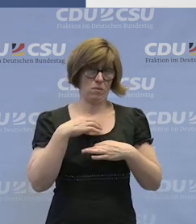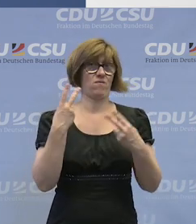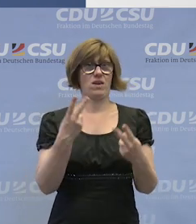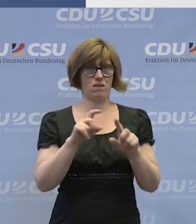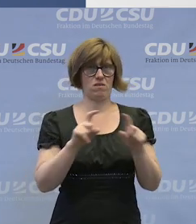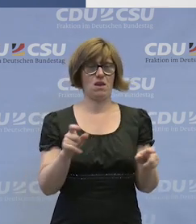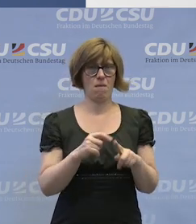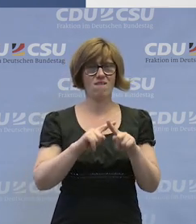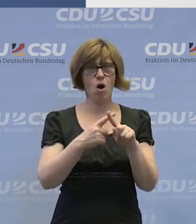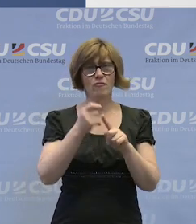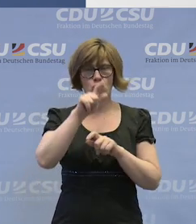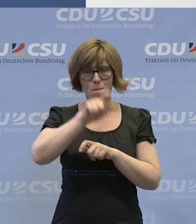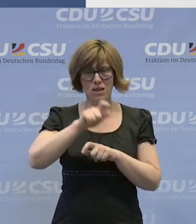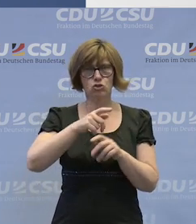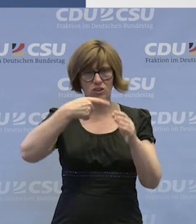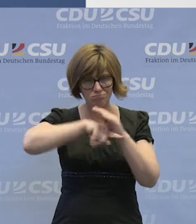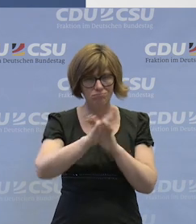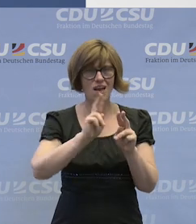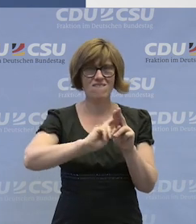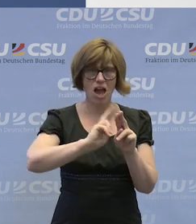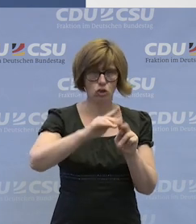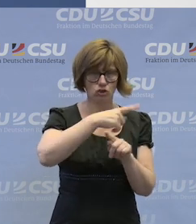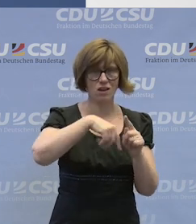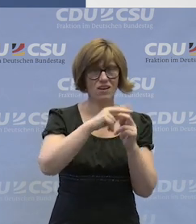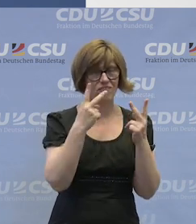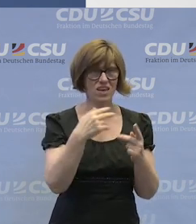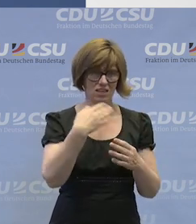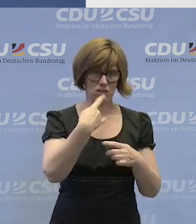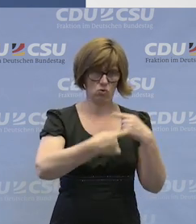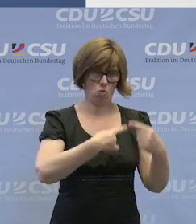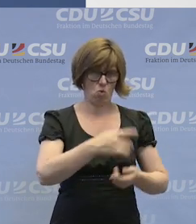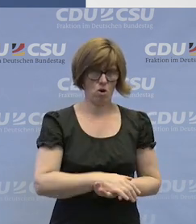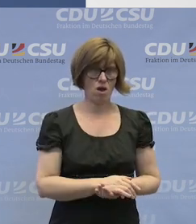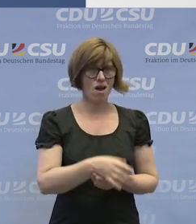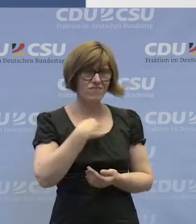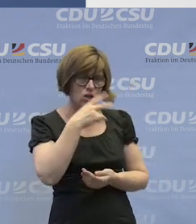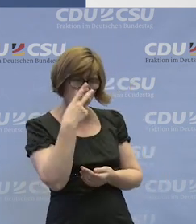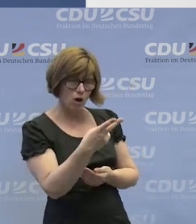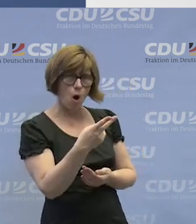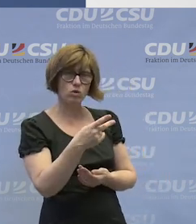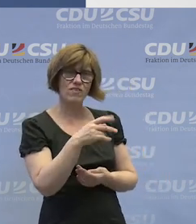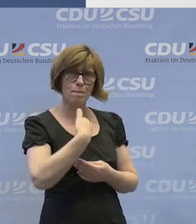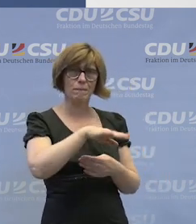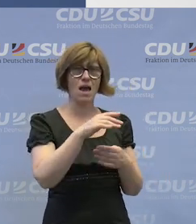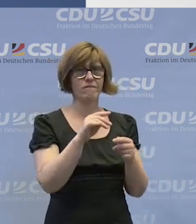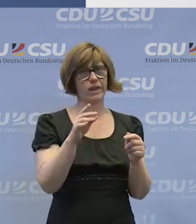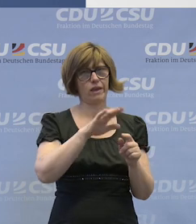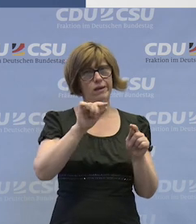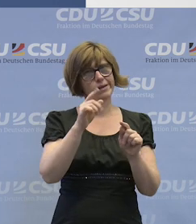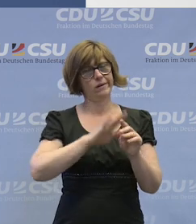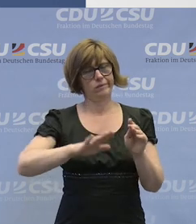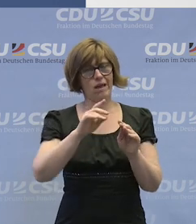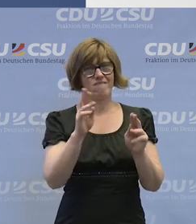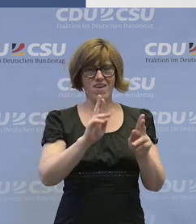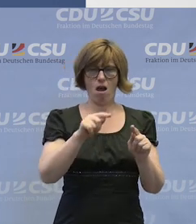weil es einfach für die Menschen in den Werkstätten wichtig ist. Wir gucken ja immer so sehr auf die Ränder, also